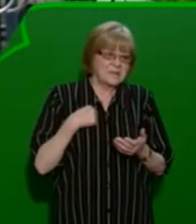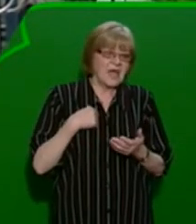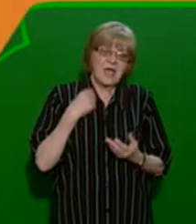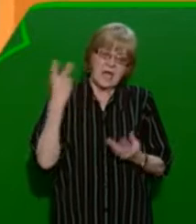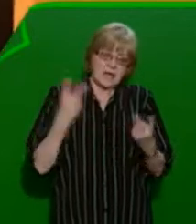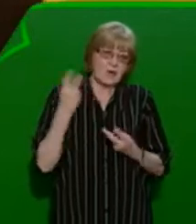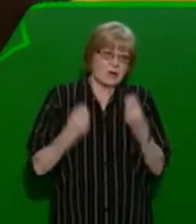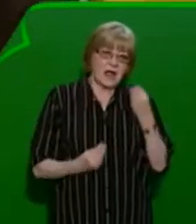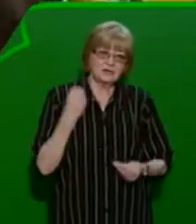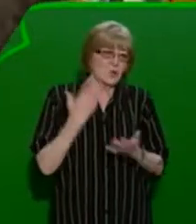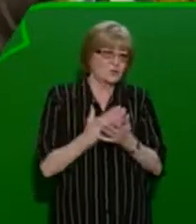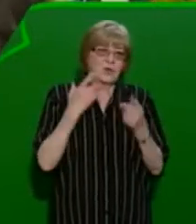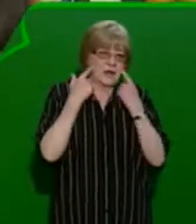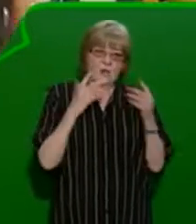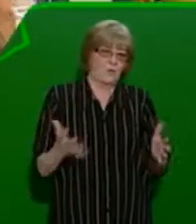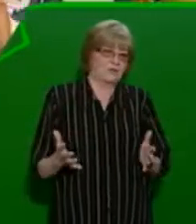hřištinou vidíte.